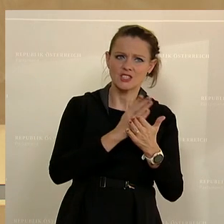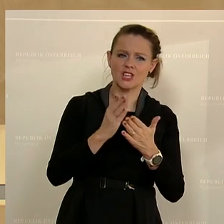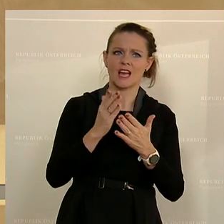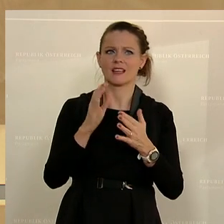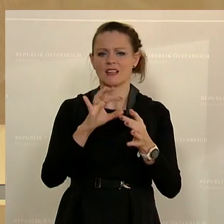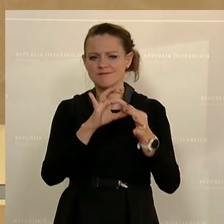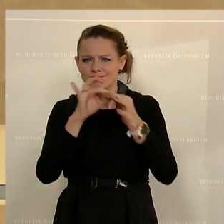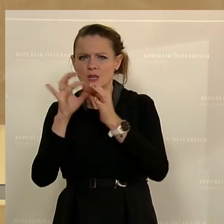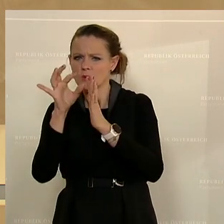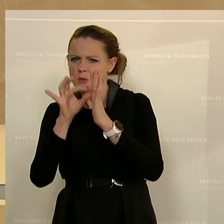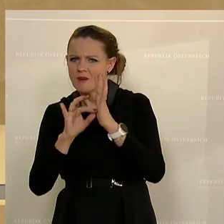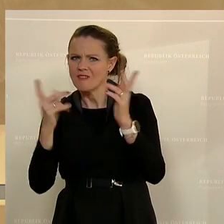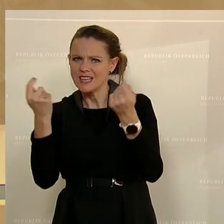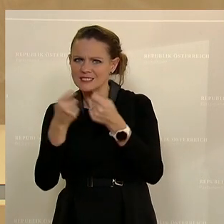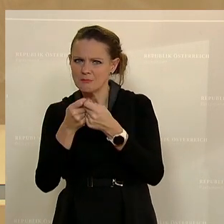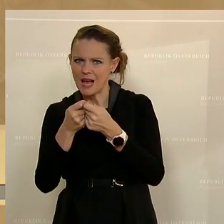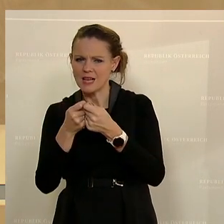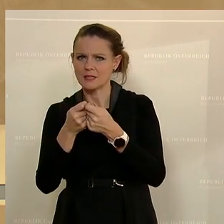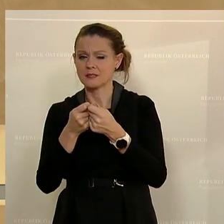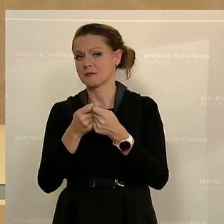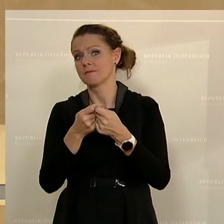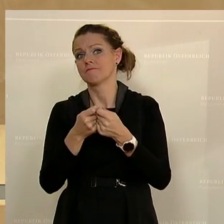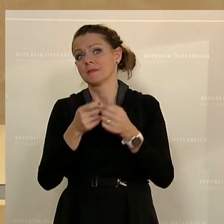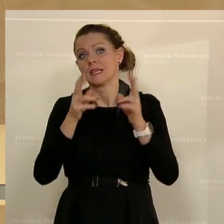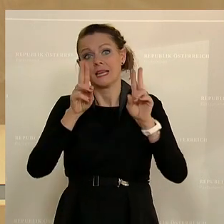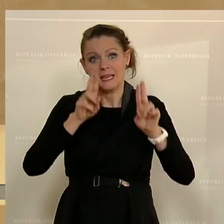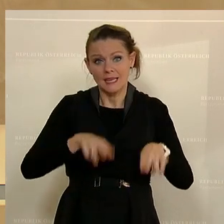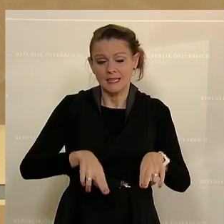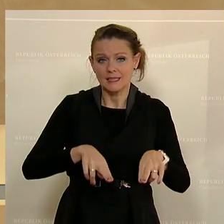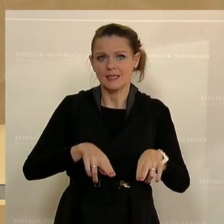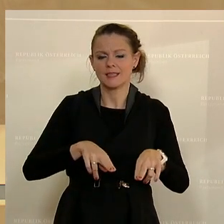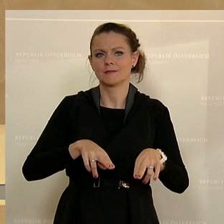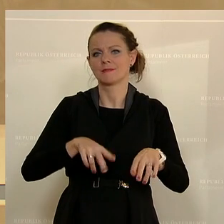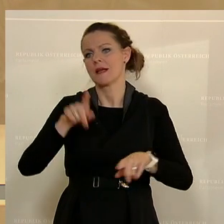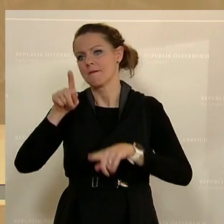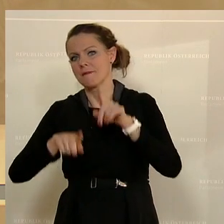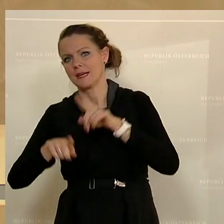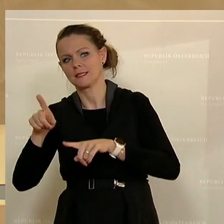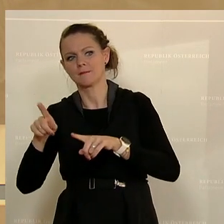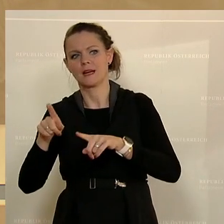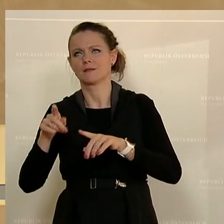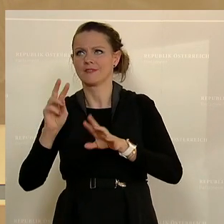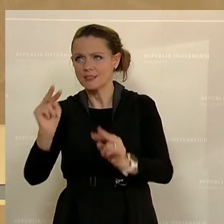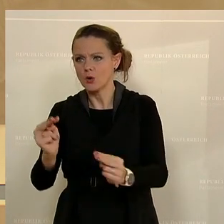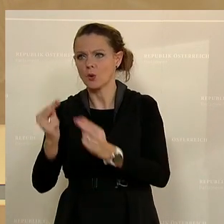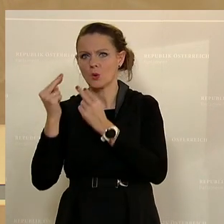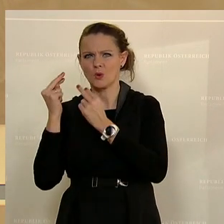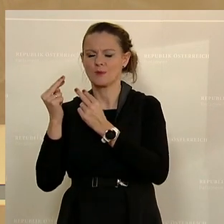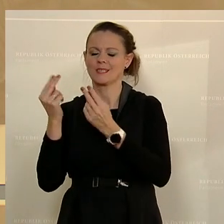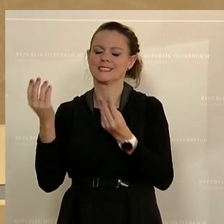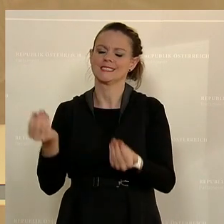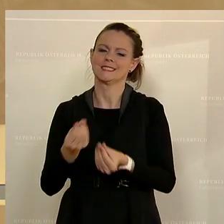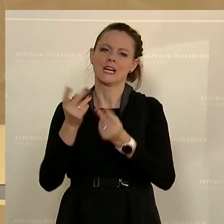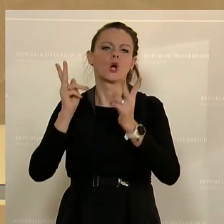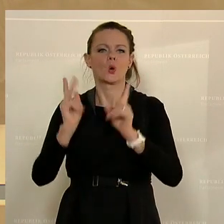richtig waren. Und welche man vielleicht zu einem bestimmten Zeitpunkt oder im Nachhinein betrachtet auch etwas anders